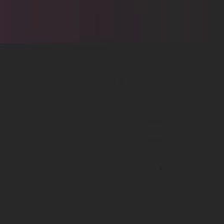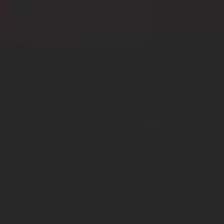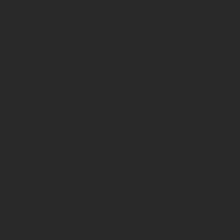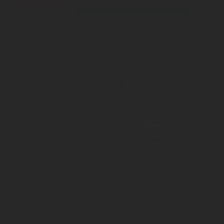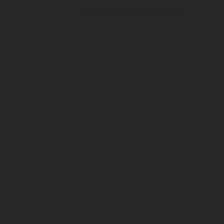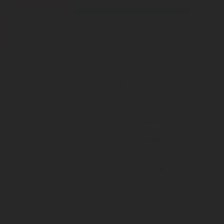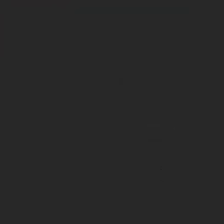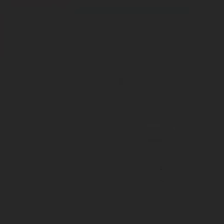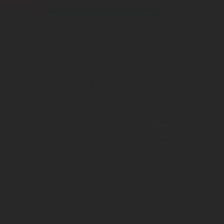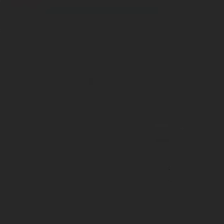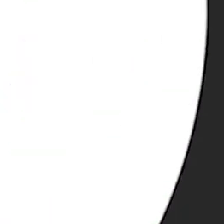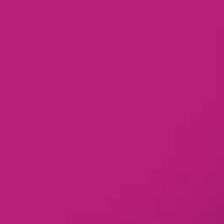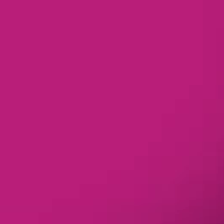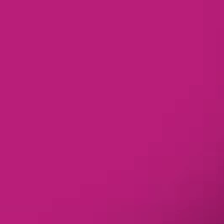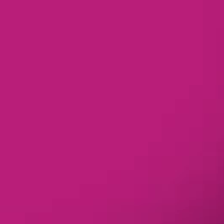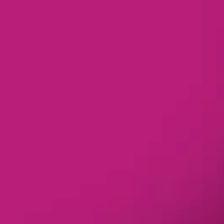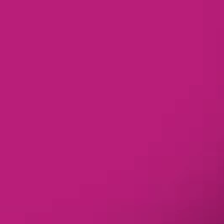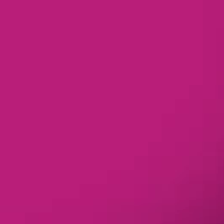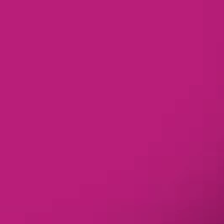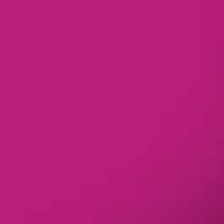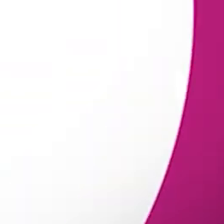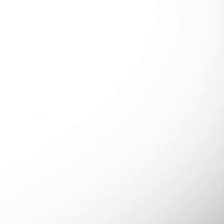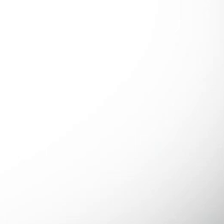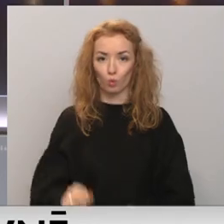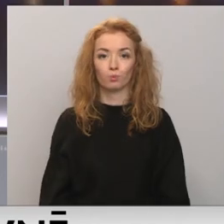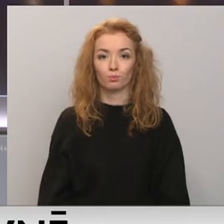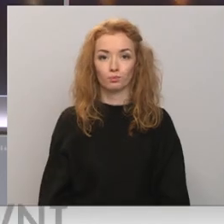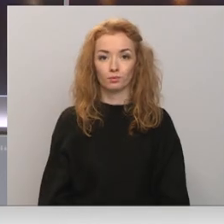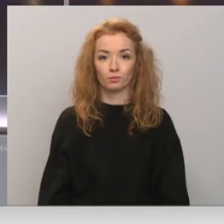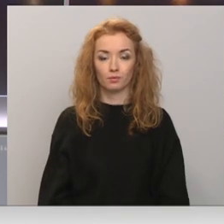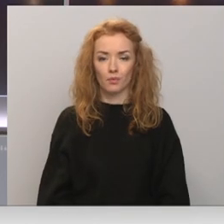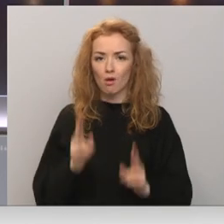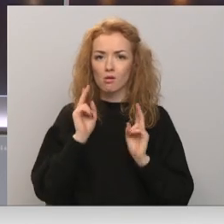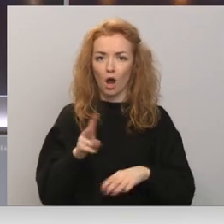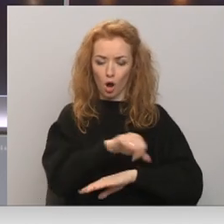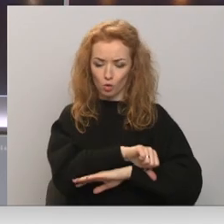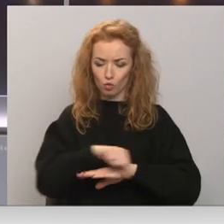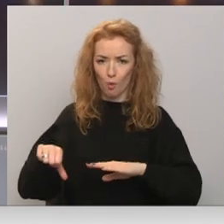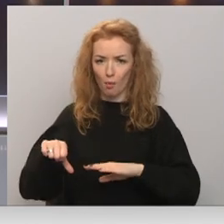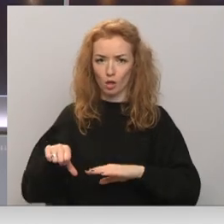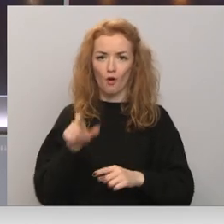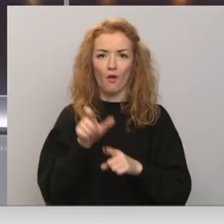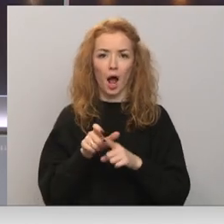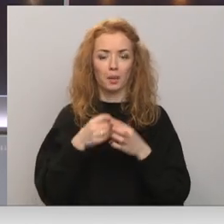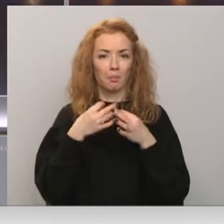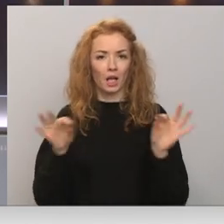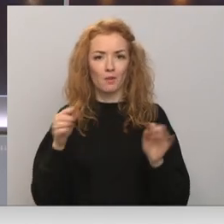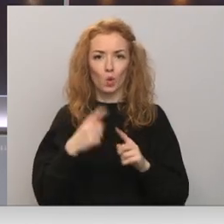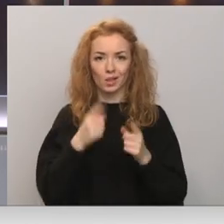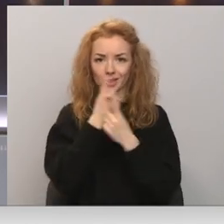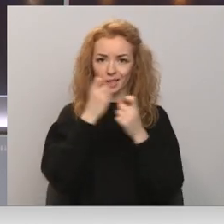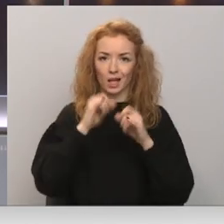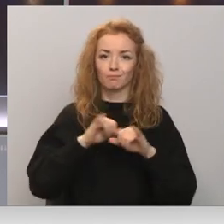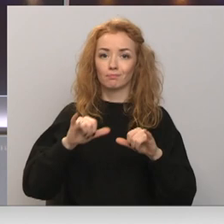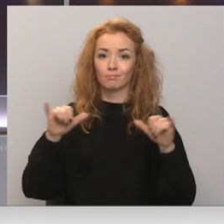Re! Viss ēters ir te! Kā novilkt robežu vārda brīvībai un ziņa izplatīšanai,